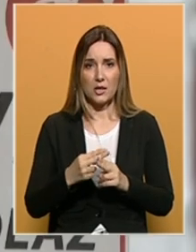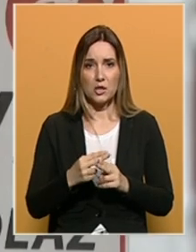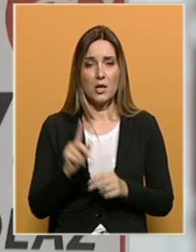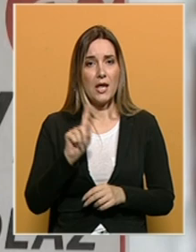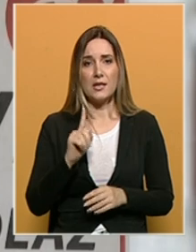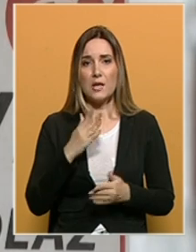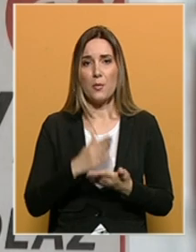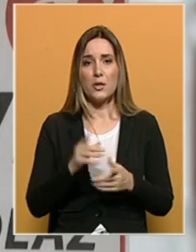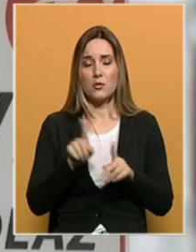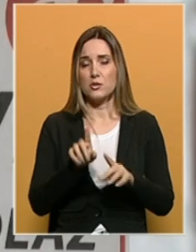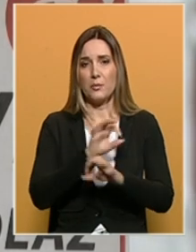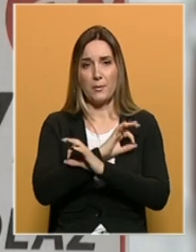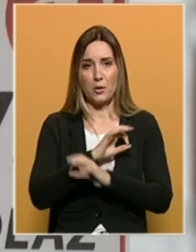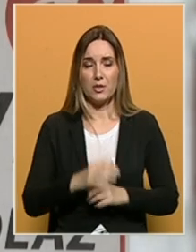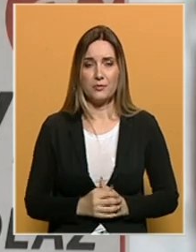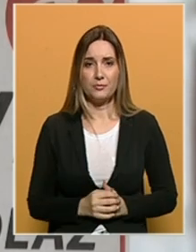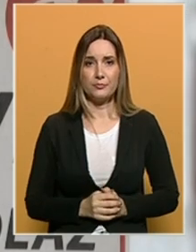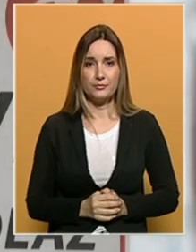Nije bilo ni preminulih.